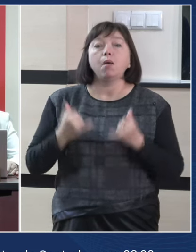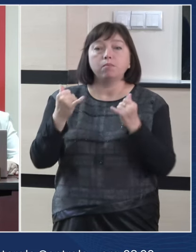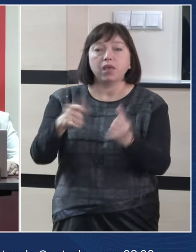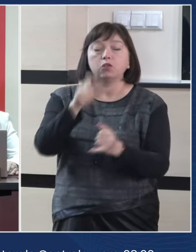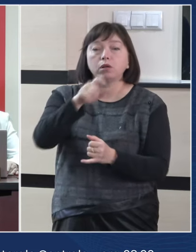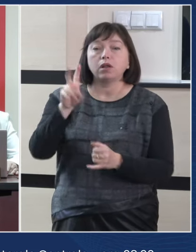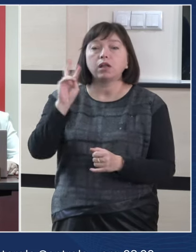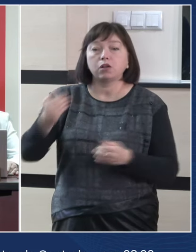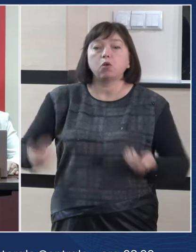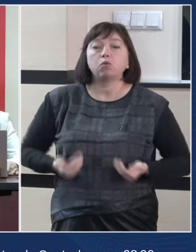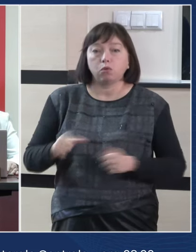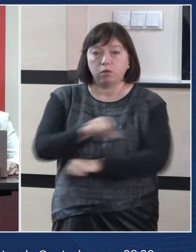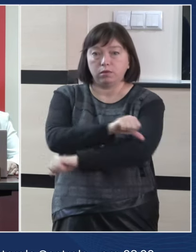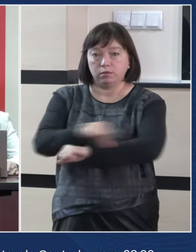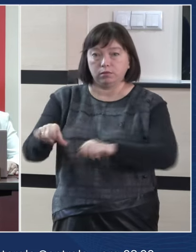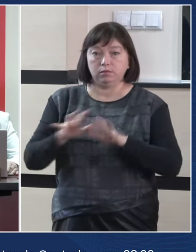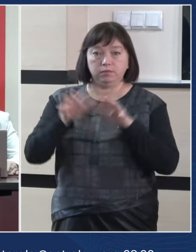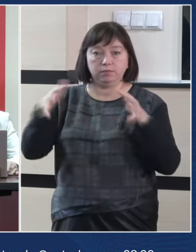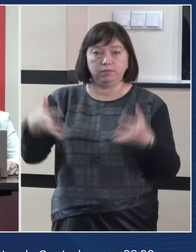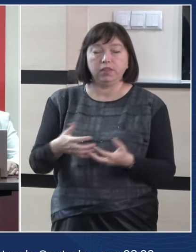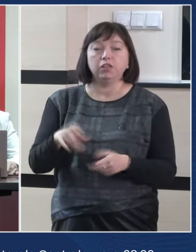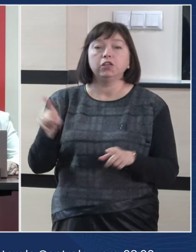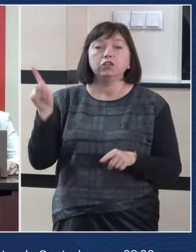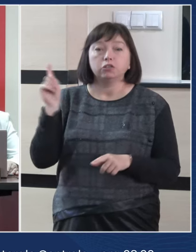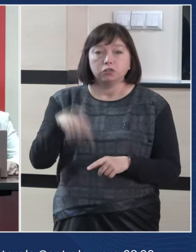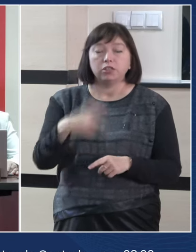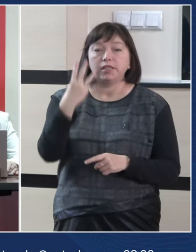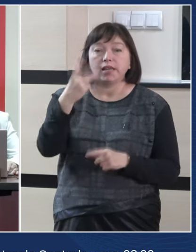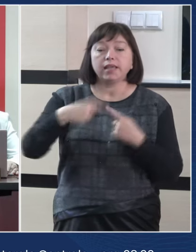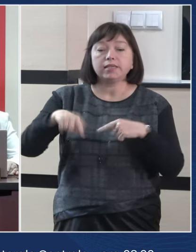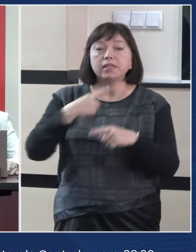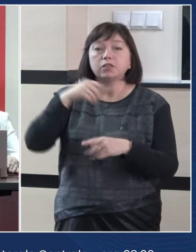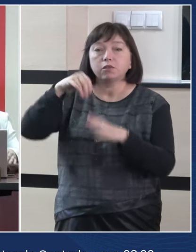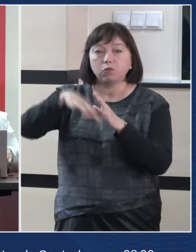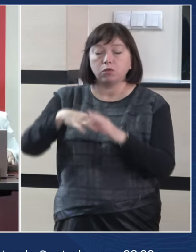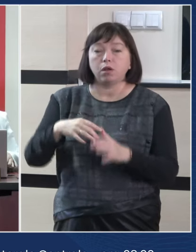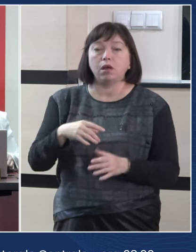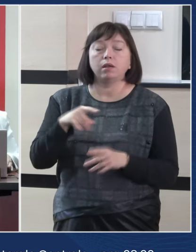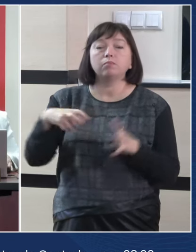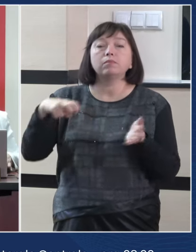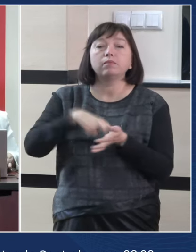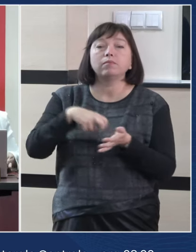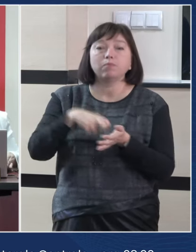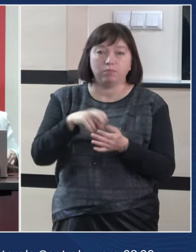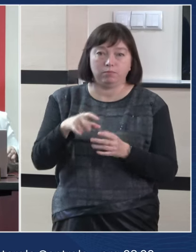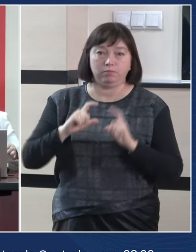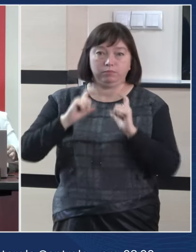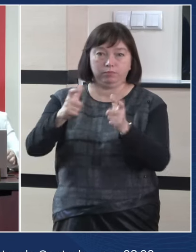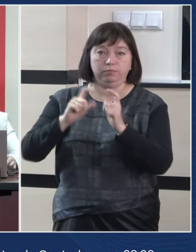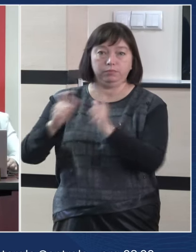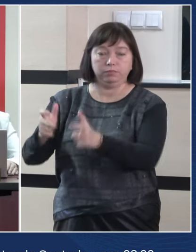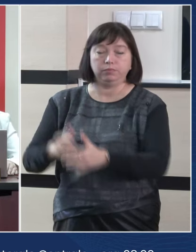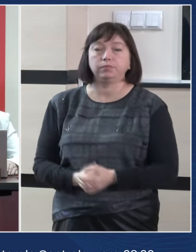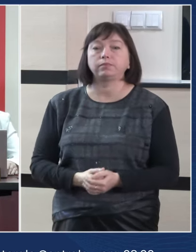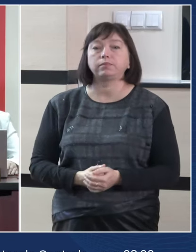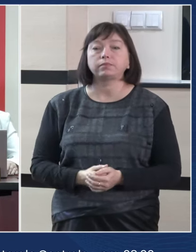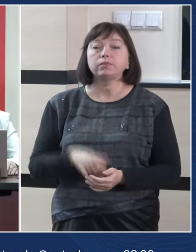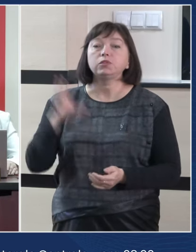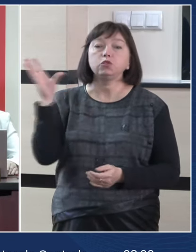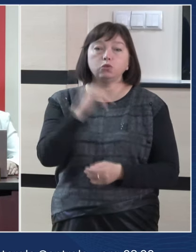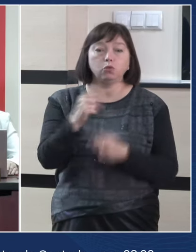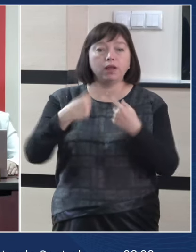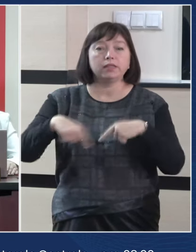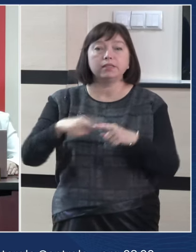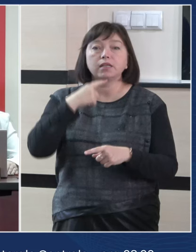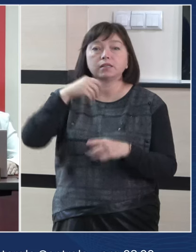alegătorii din diasporă, inclusiv 3 secții de votare pentru votul prin corespondență. Toate